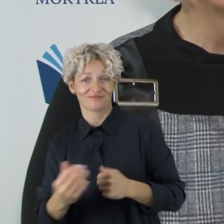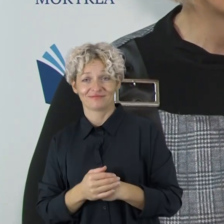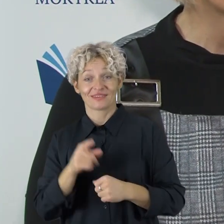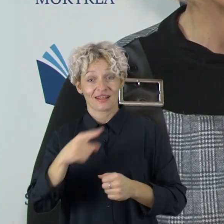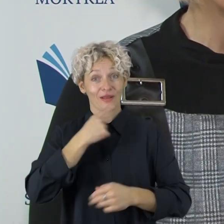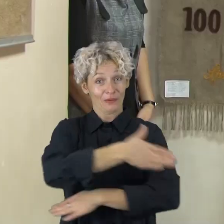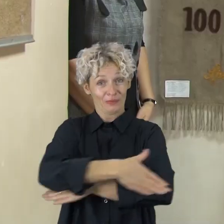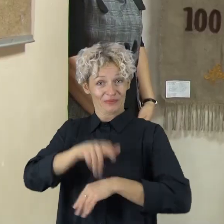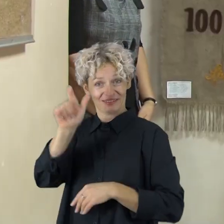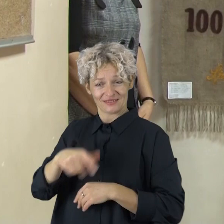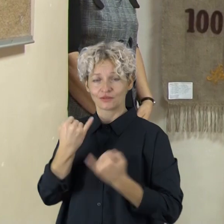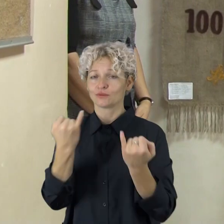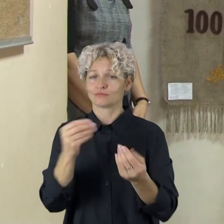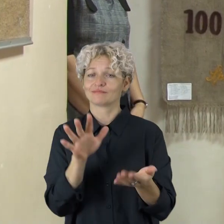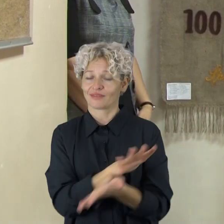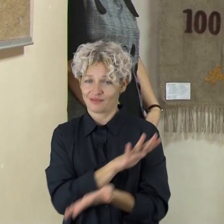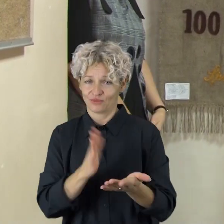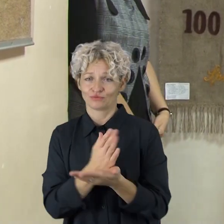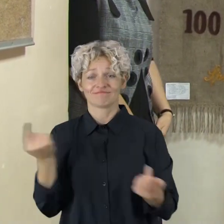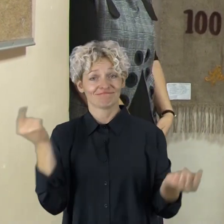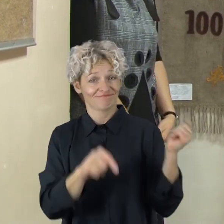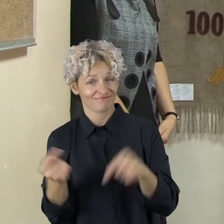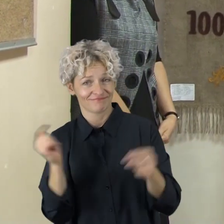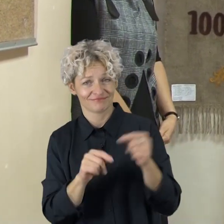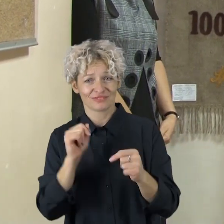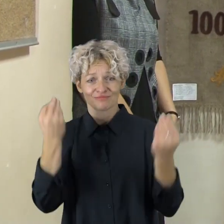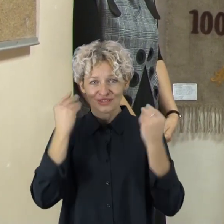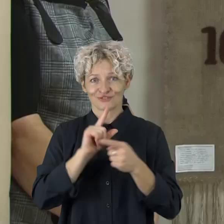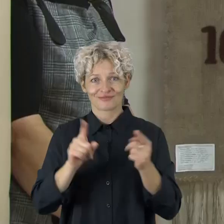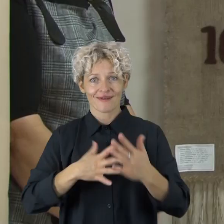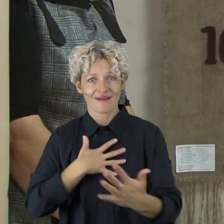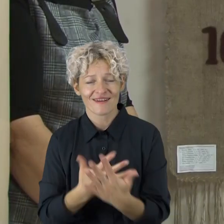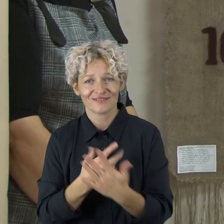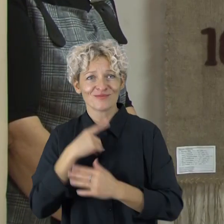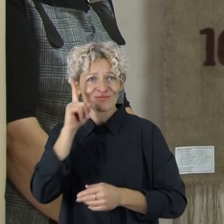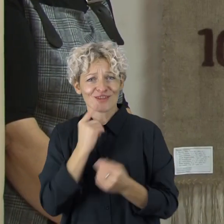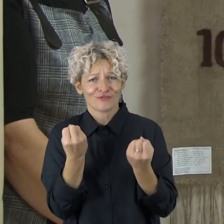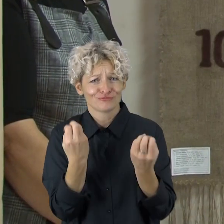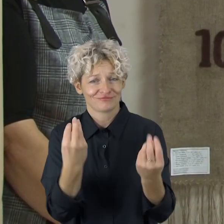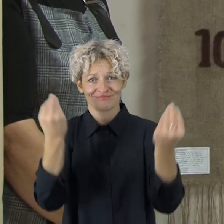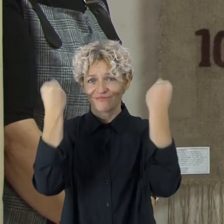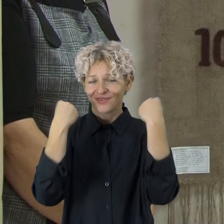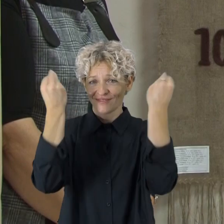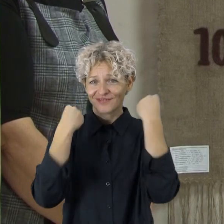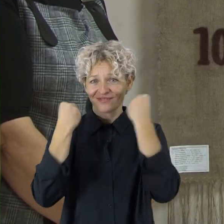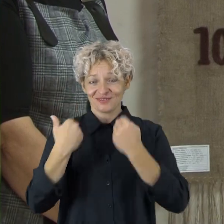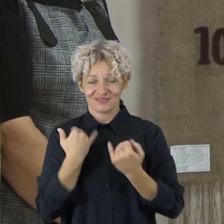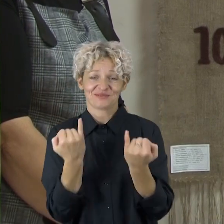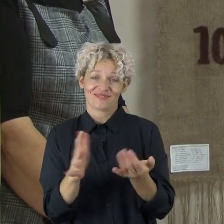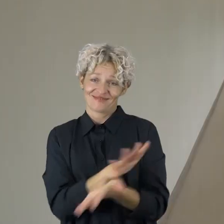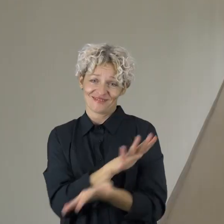renkasi būdus. Užsieniečių nemokamai lankantis Lietuvų išlyginamąją klasę yra labai motivuoti ir siekia iti nukštų